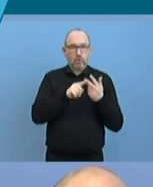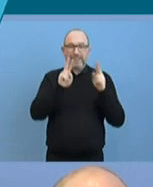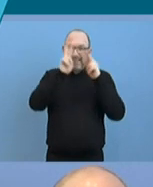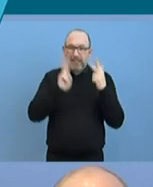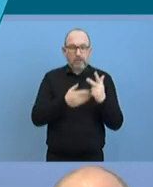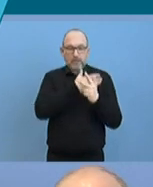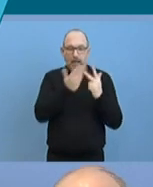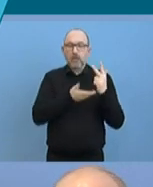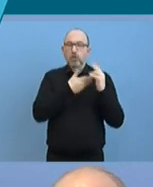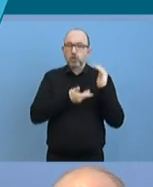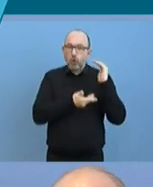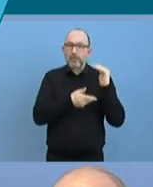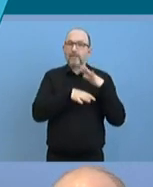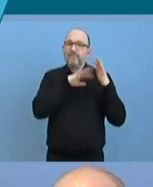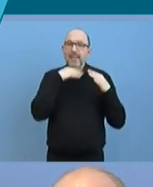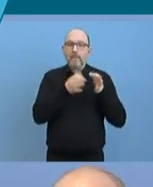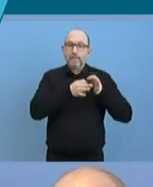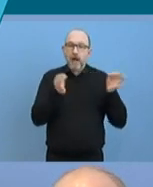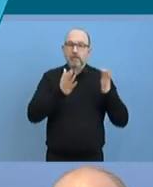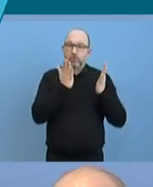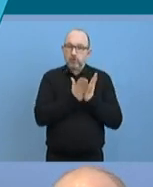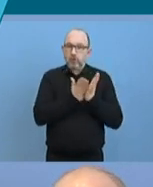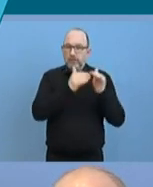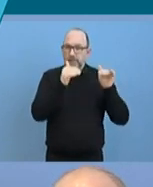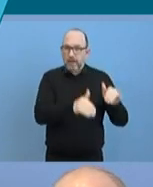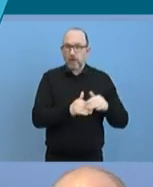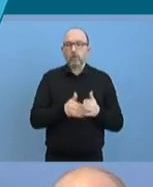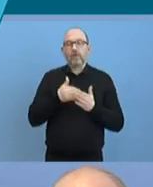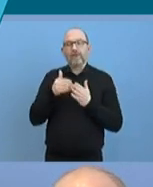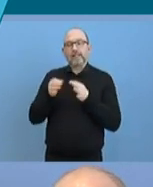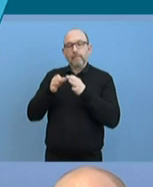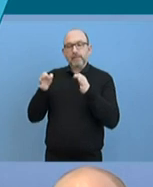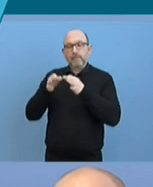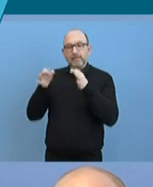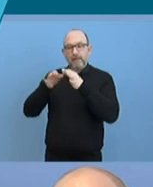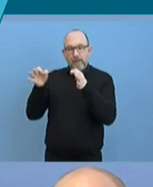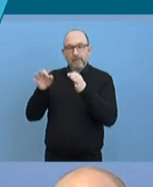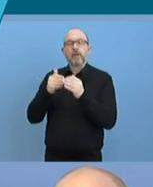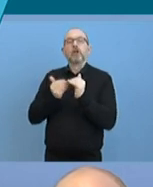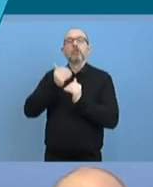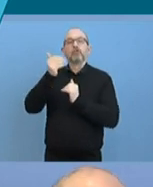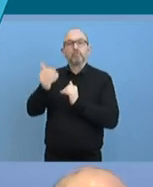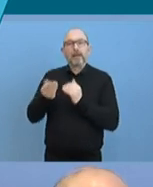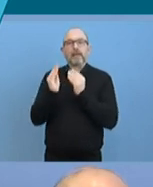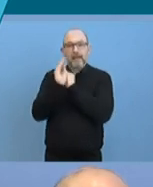bereits geschnürt worden ist. Und zu allen weiteren Maßnahmen werden wir berichten, wenn sie beschlossen sind.